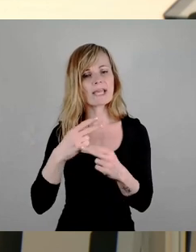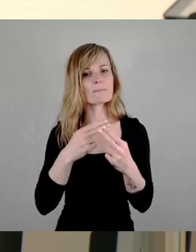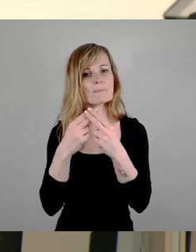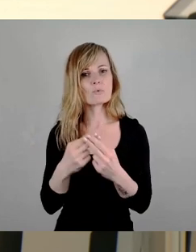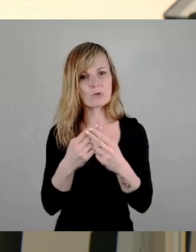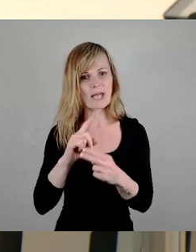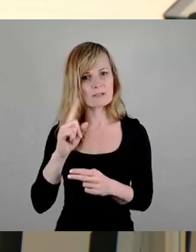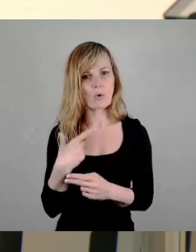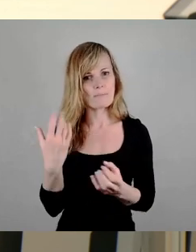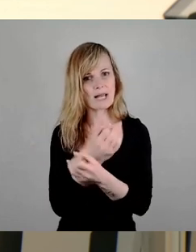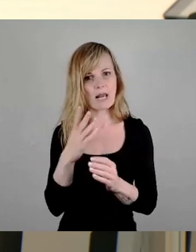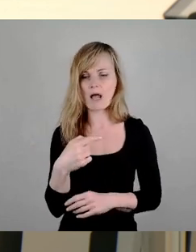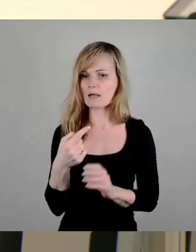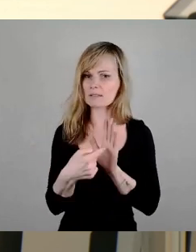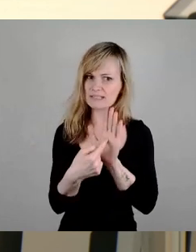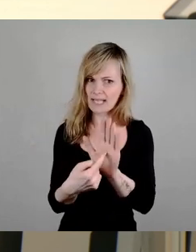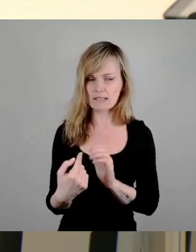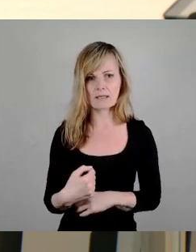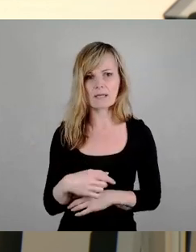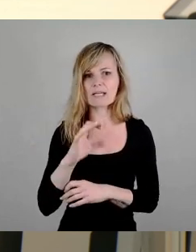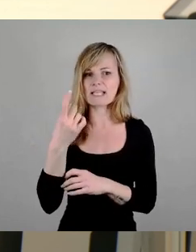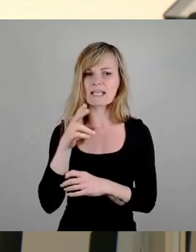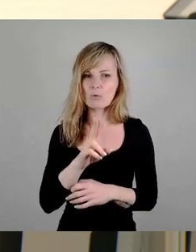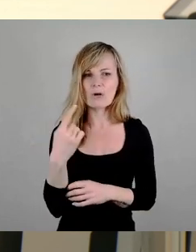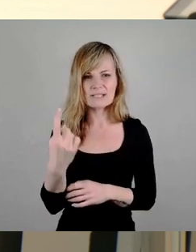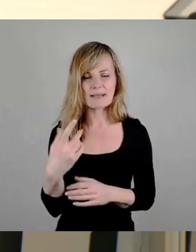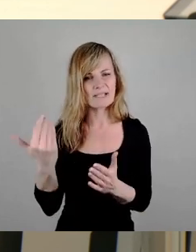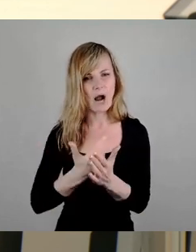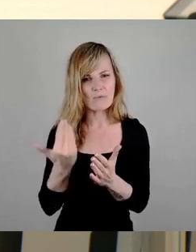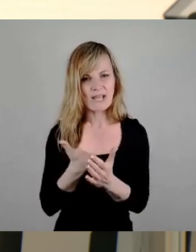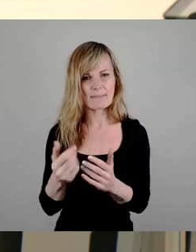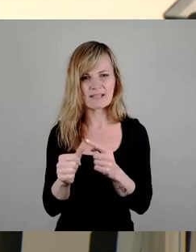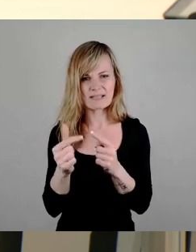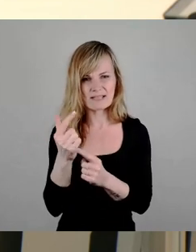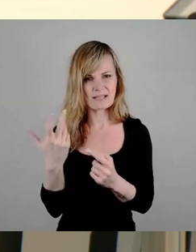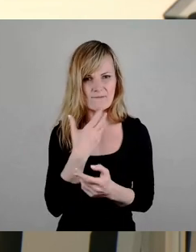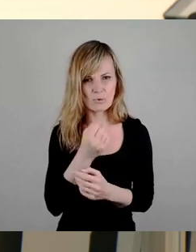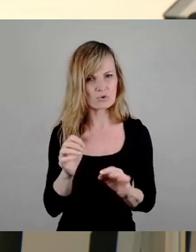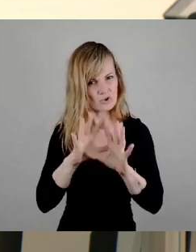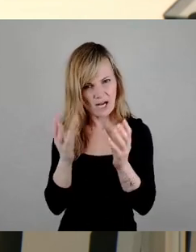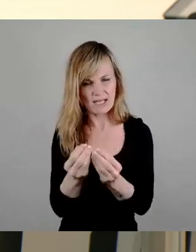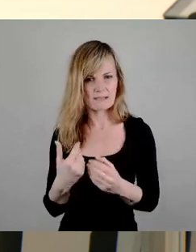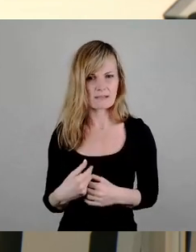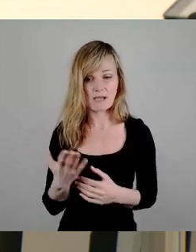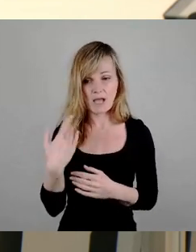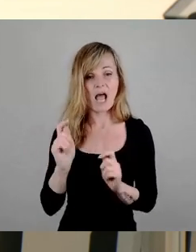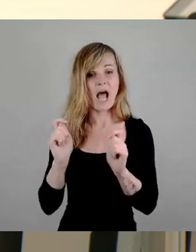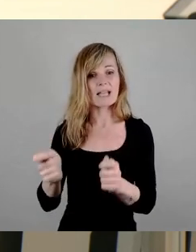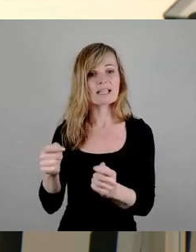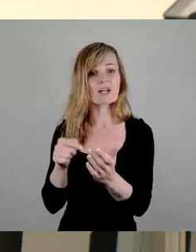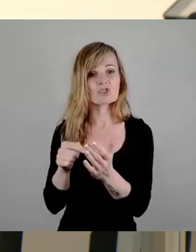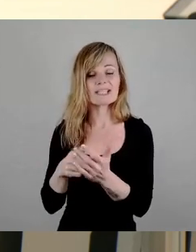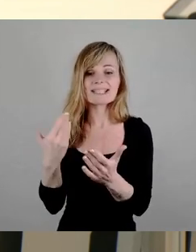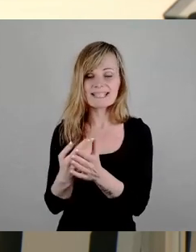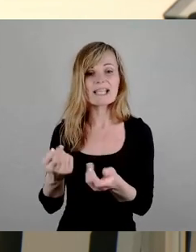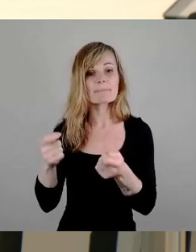darauf verweisen, was die CDU hier eigentlich alles aufheben will mit dem Beschluss, weil in Ihrem Antrag steht drin, Sie heben diesen Beschluss